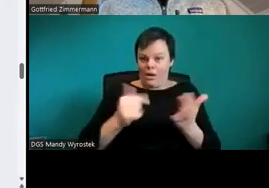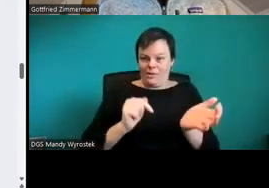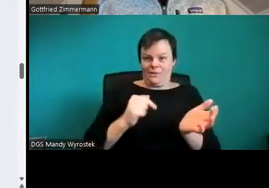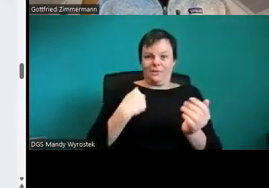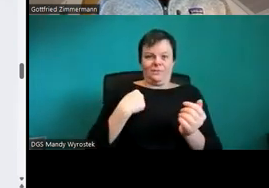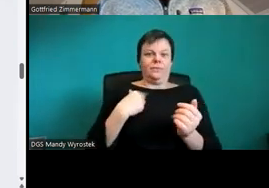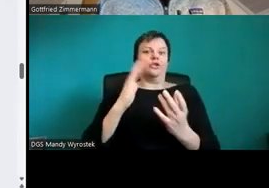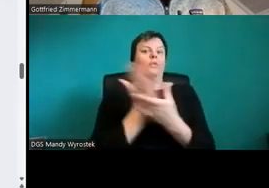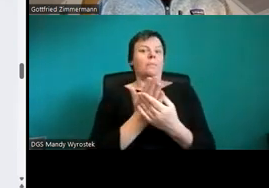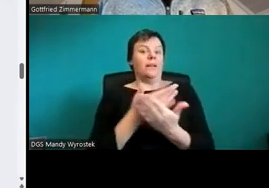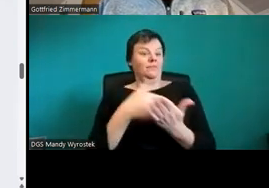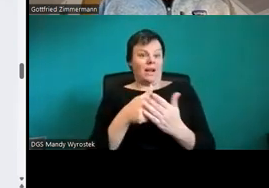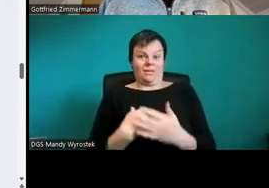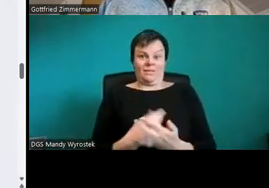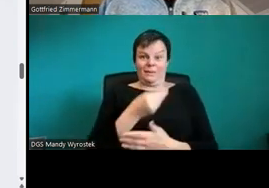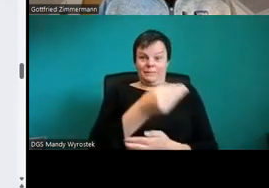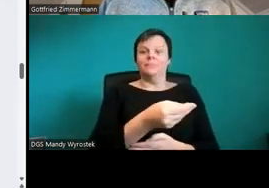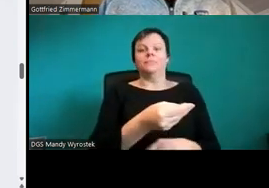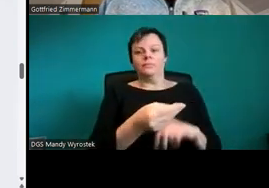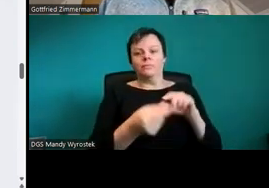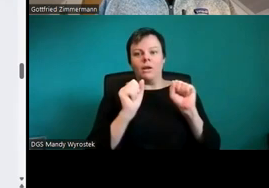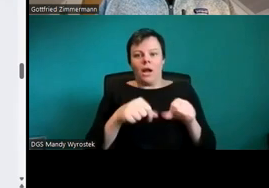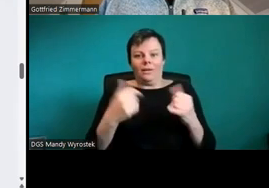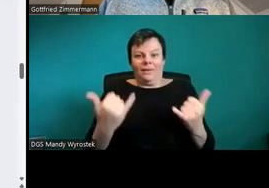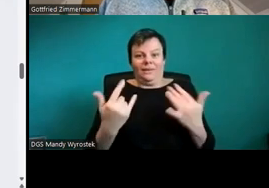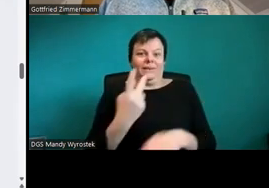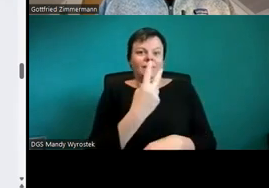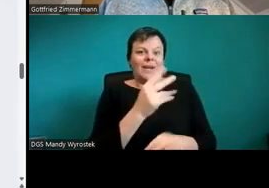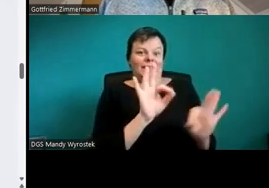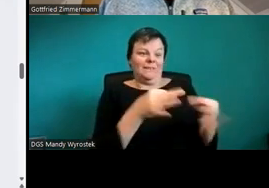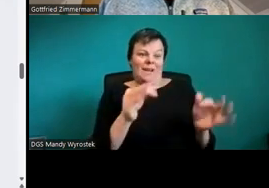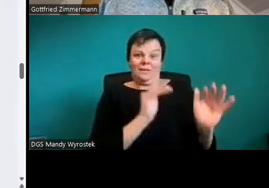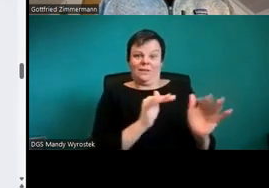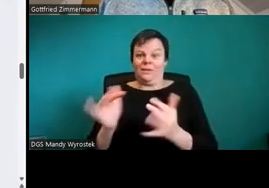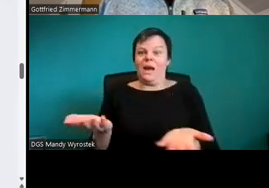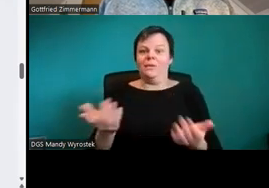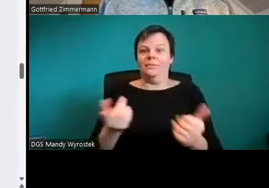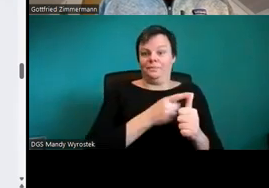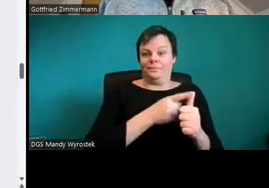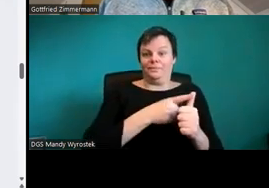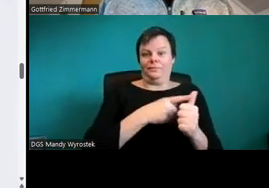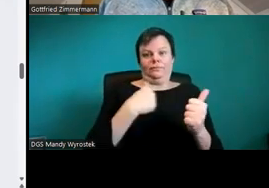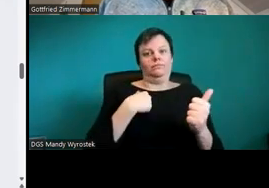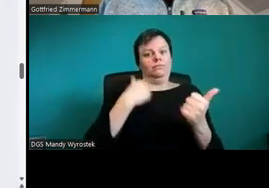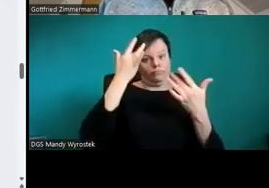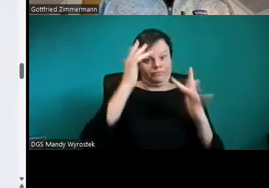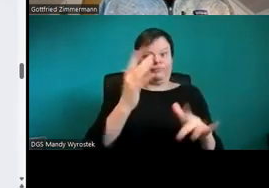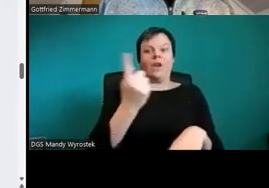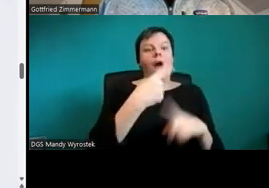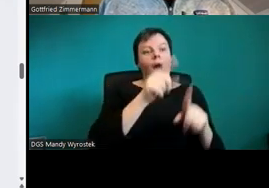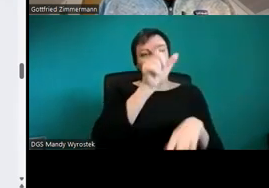dass ich erlaube, dass jemand das bearbeitet. Dann muss es eben barrierefrei sein in der Bearbeitungsansicht.